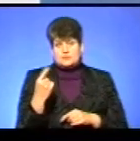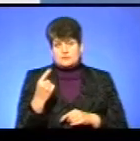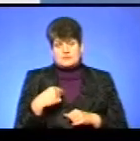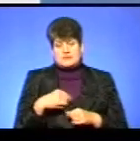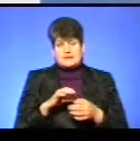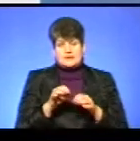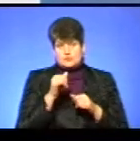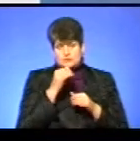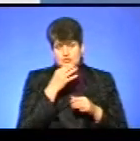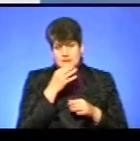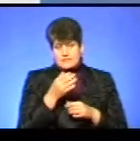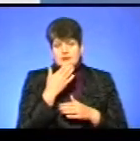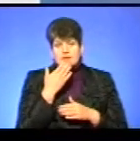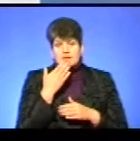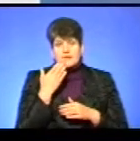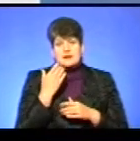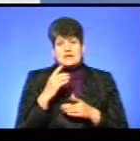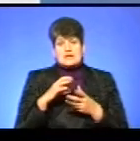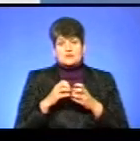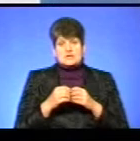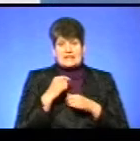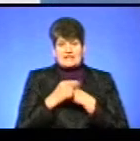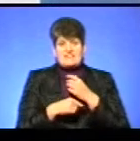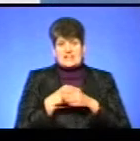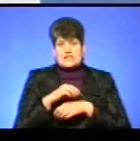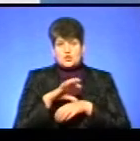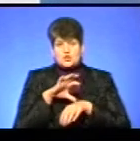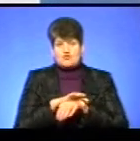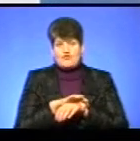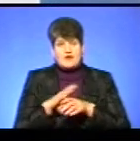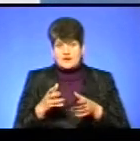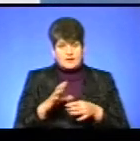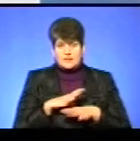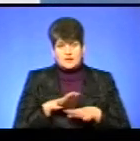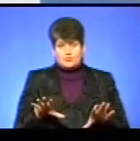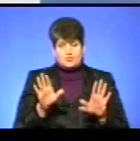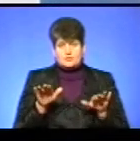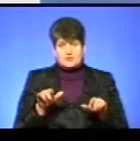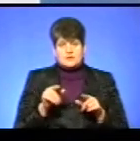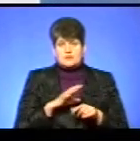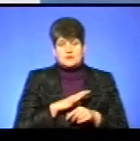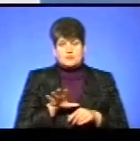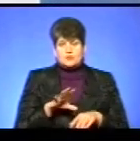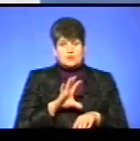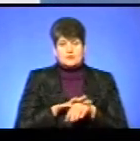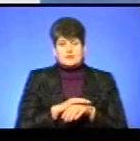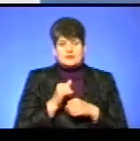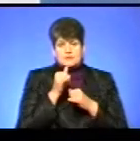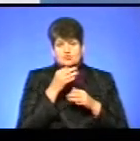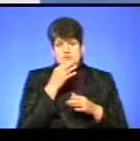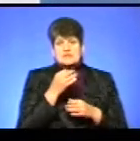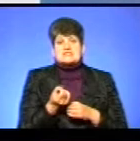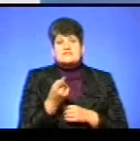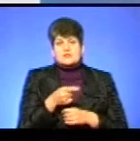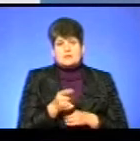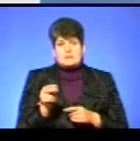тому що немає результатів кільцювання. Не було птахів, як я знаю, з кільцями. Вони не були кільцовані, важко сказати, звідки вони